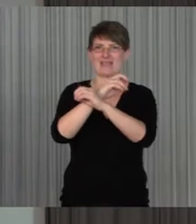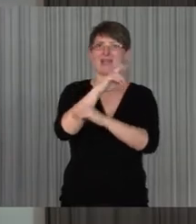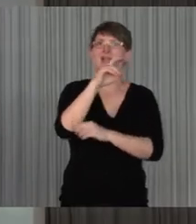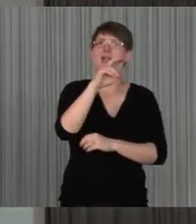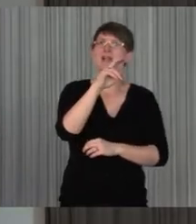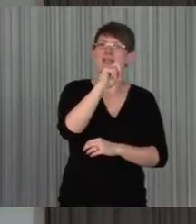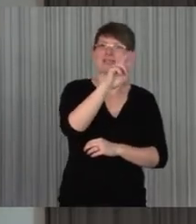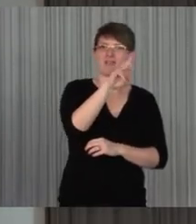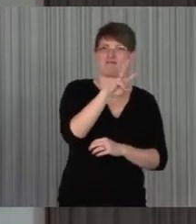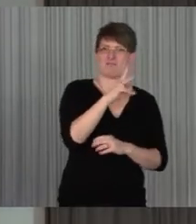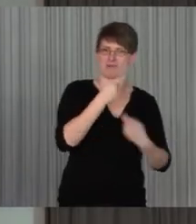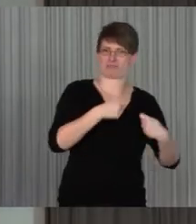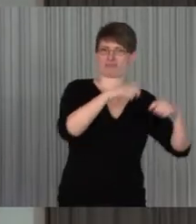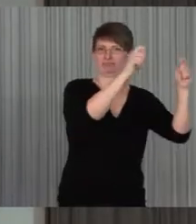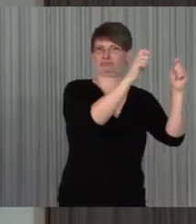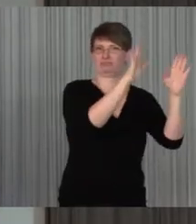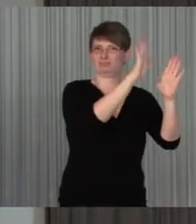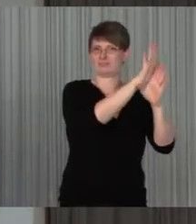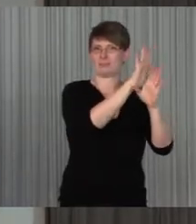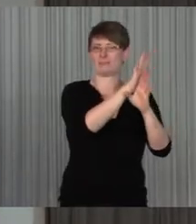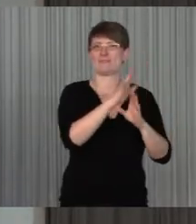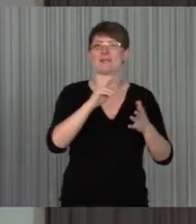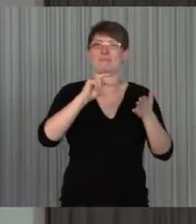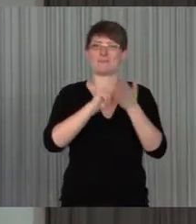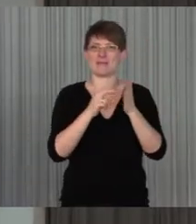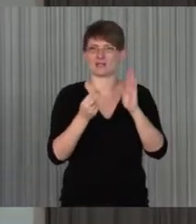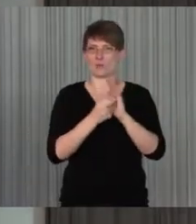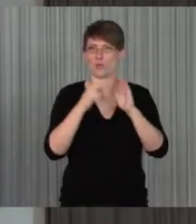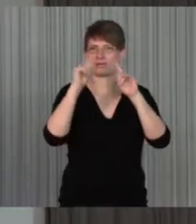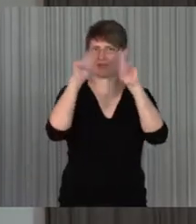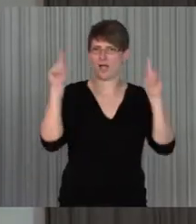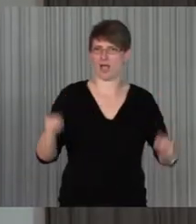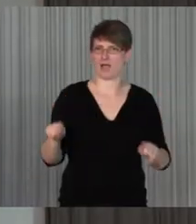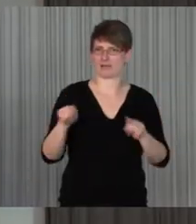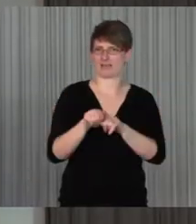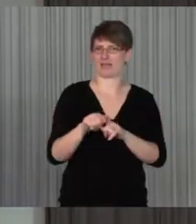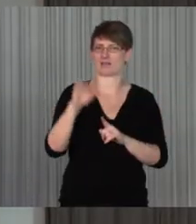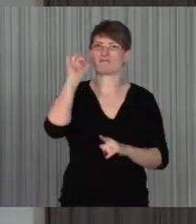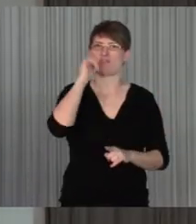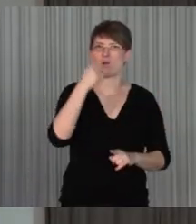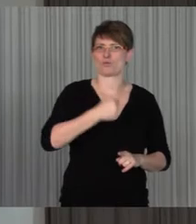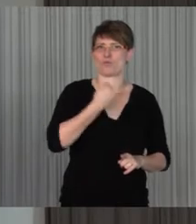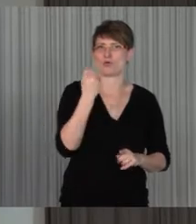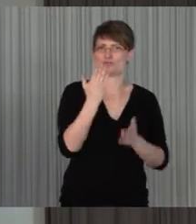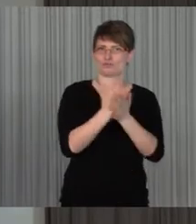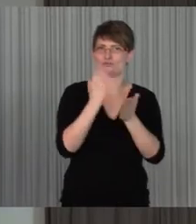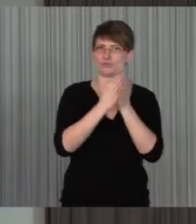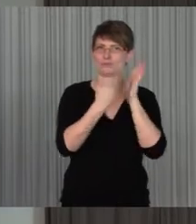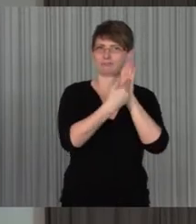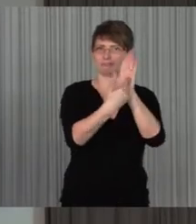entstanden ist. Die Methodenkarten hat Frau Zorn ja gestern schon hochgehalten.